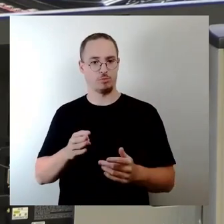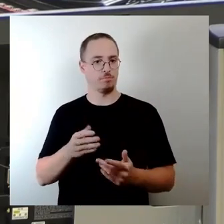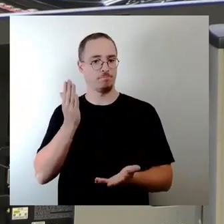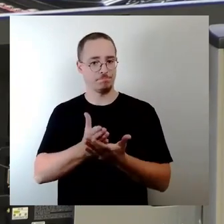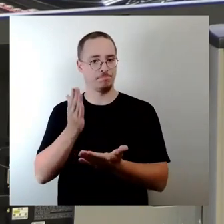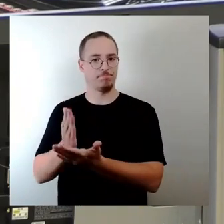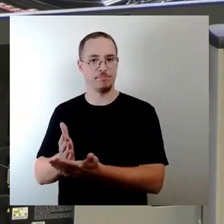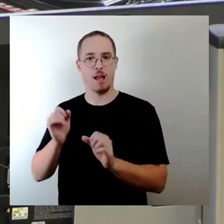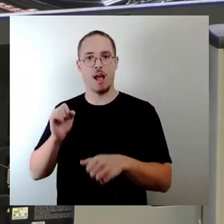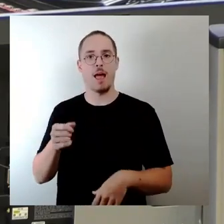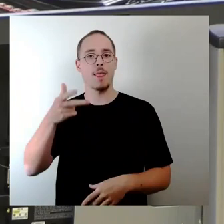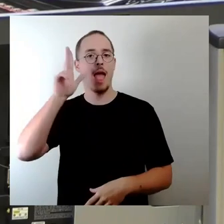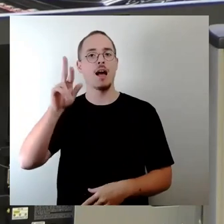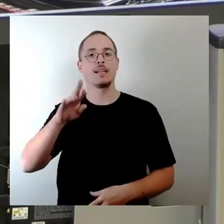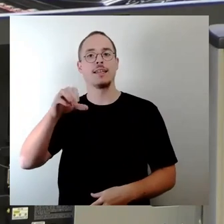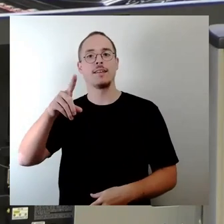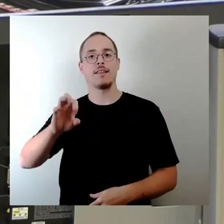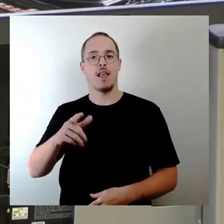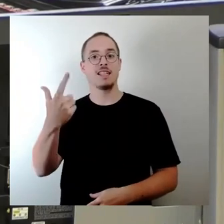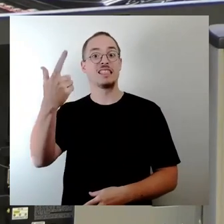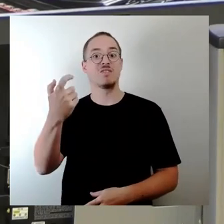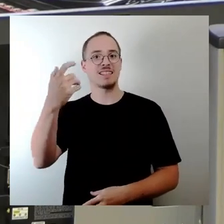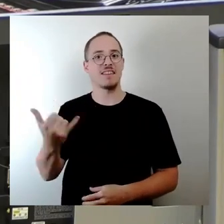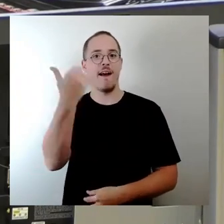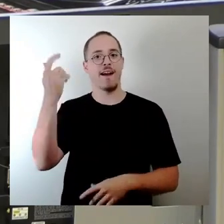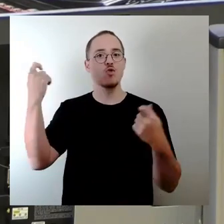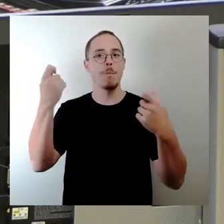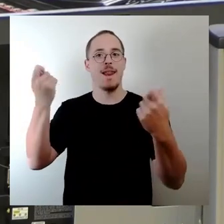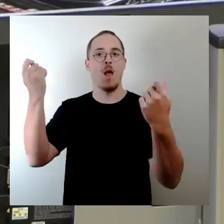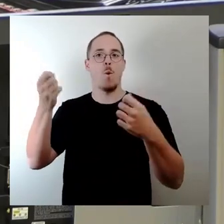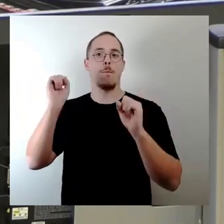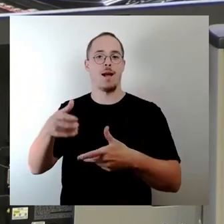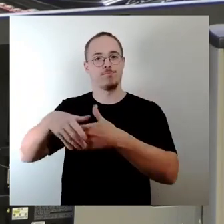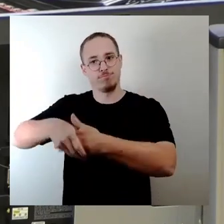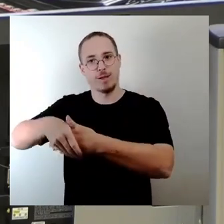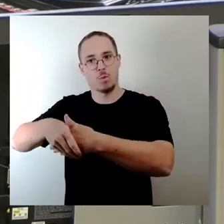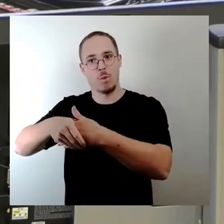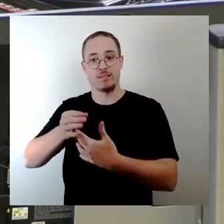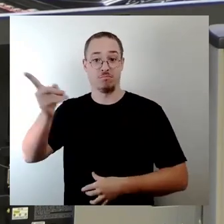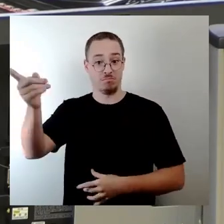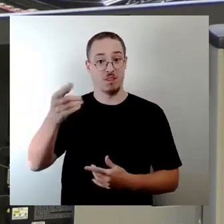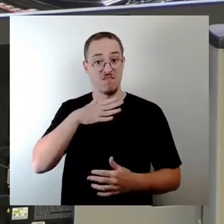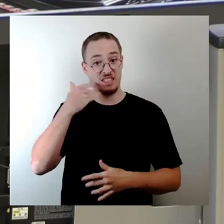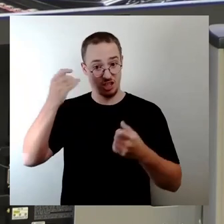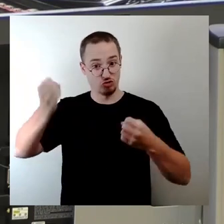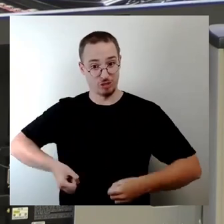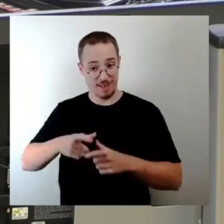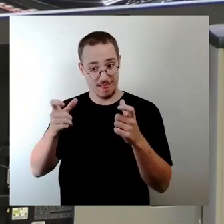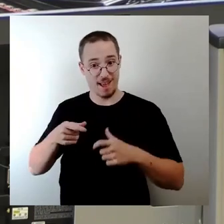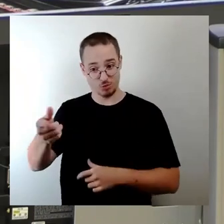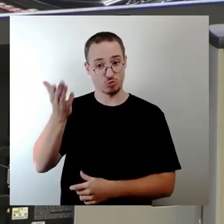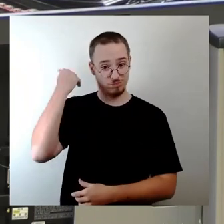-Jährigen gratulieren, weil dort geht die Geschichte der Wasserski-Anlage in Läuben nämlich los. 2004 hat Herr Riedel die